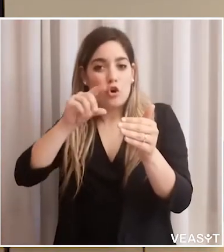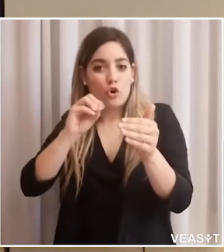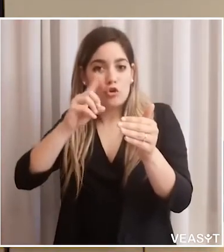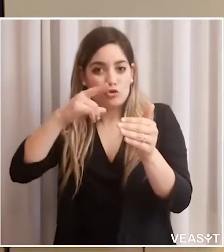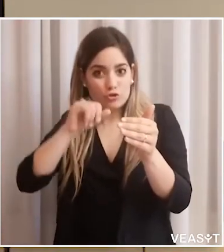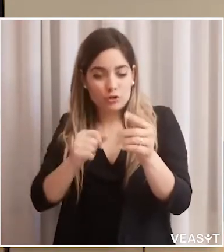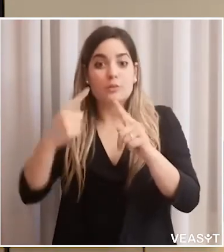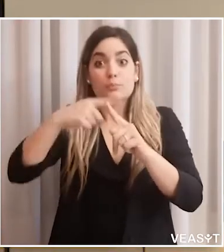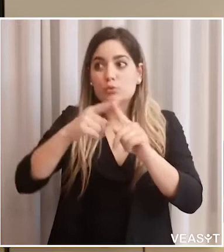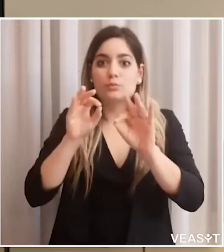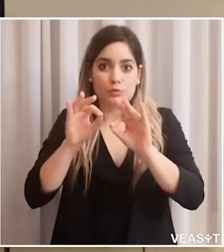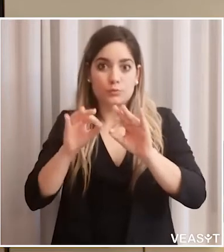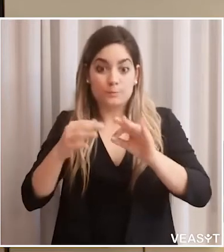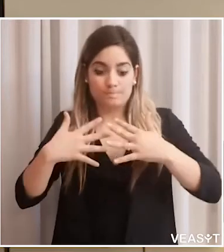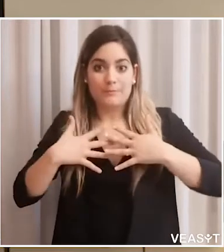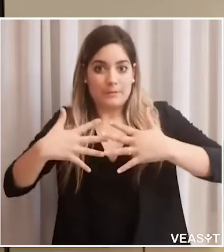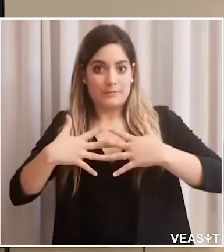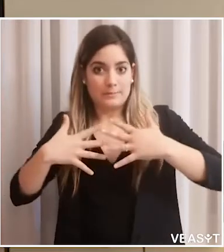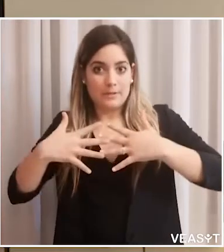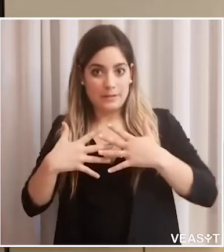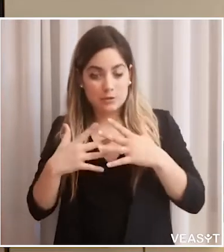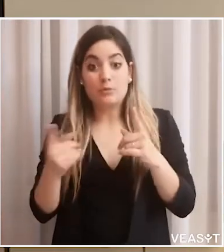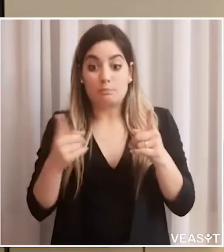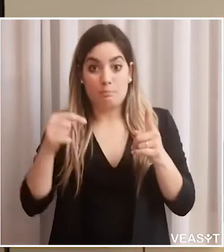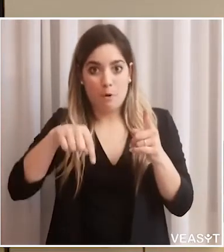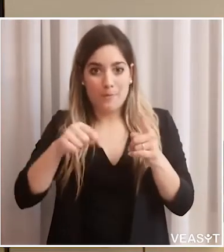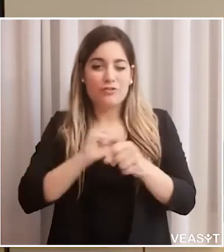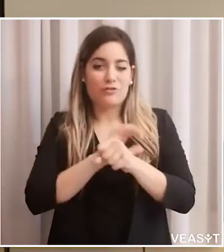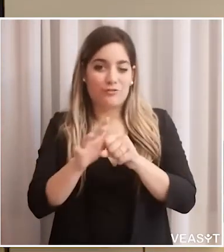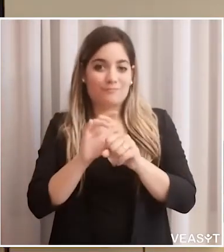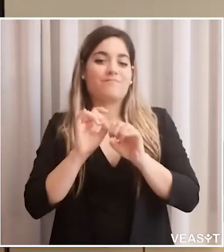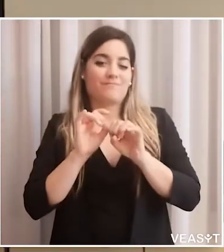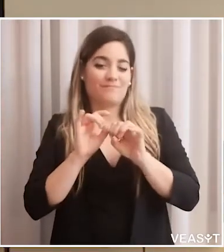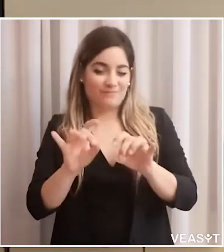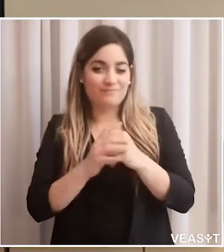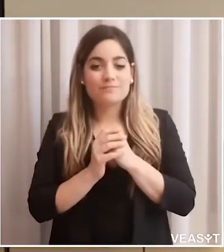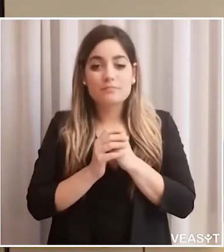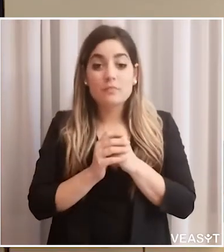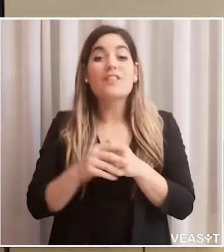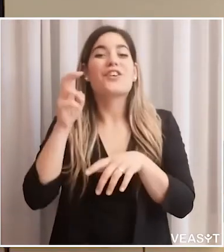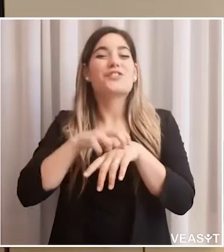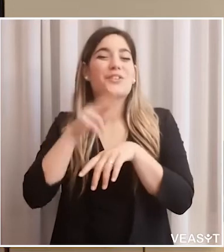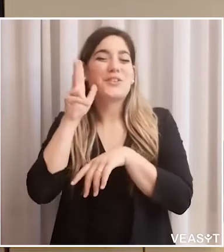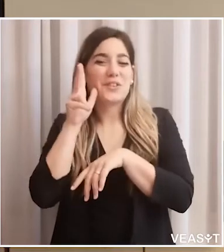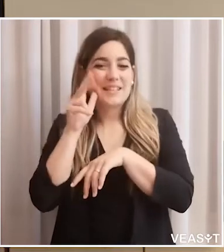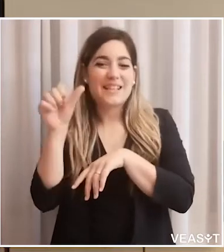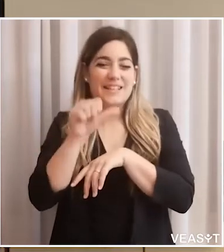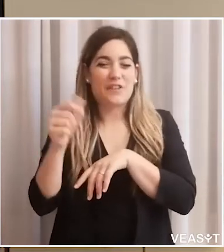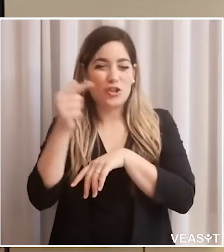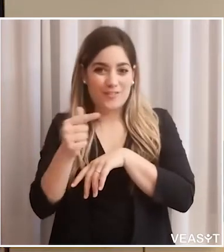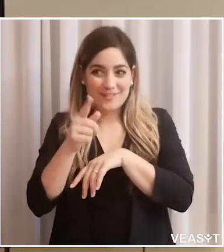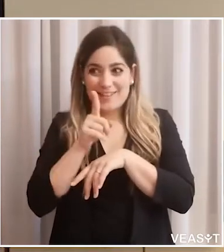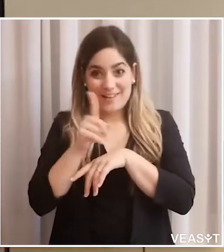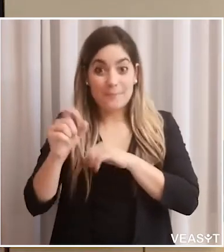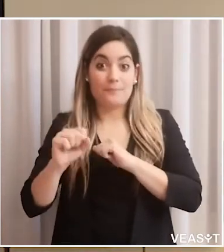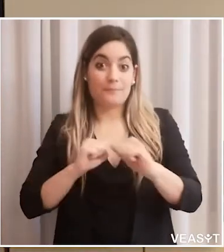le sfide della pneumologia, gli aspetti della fisiopatologia respiratoria tanto attuali come in questo periodo